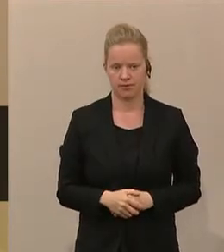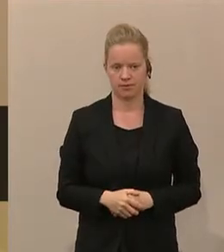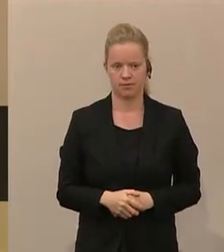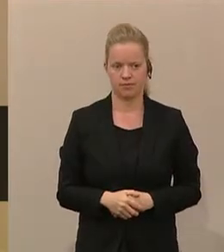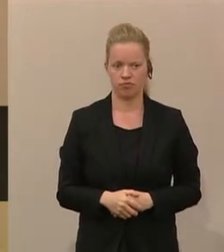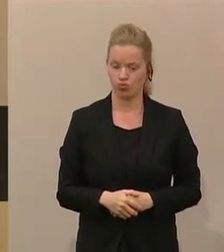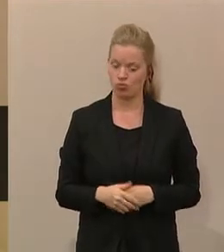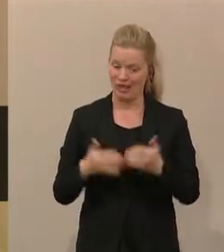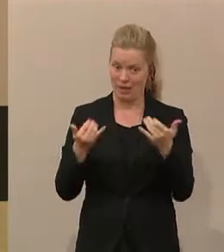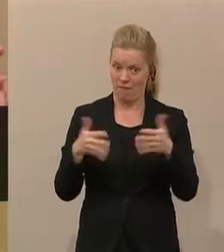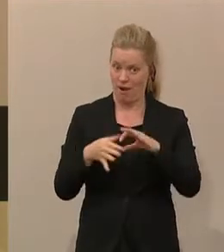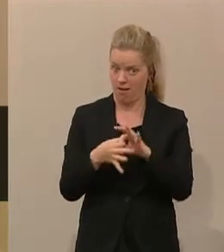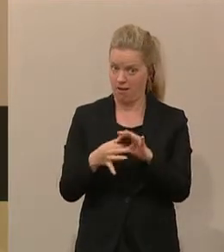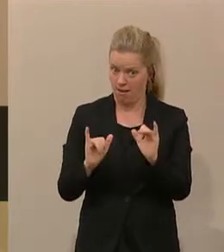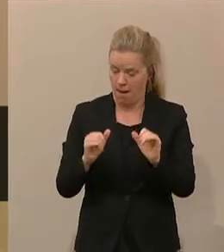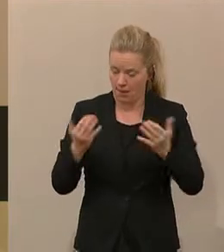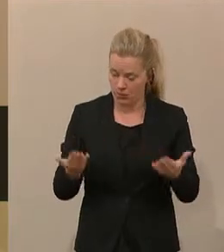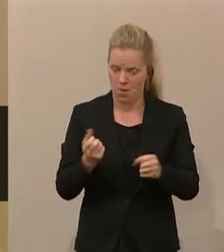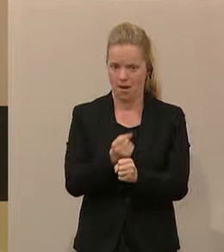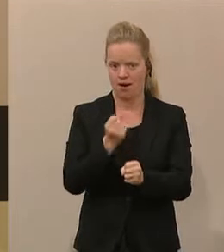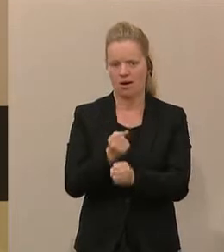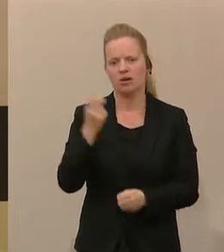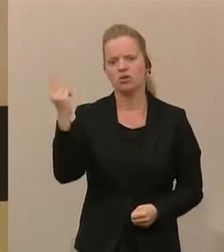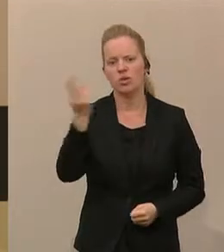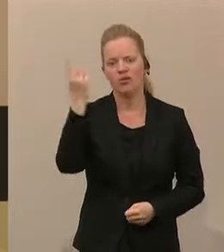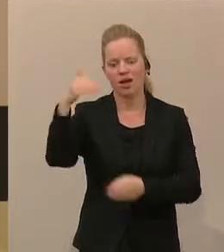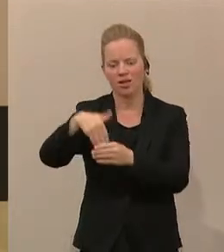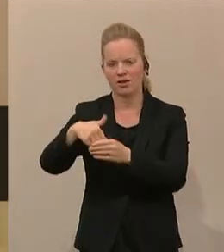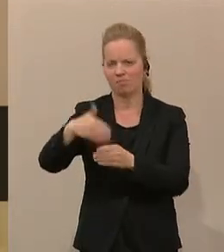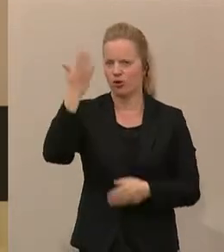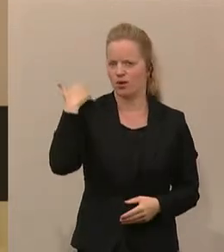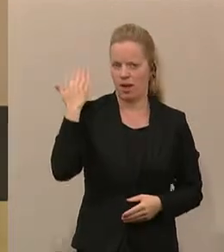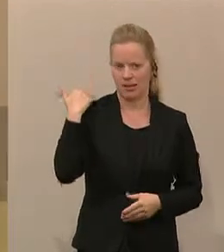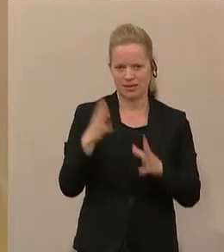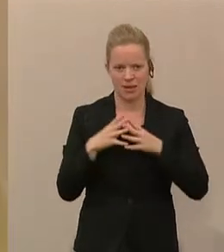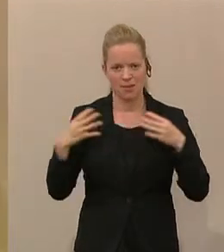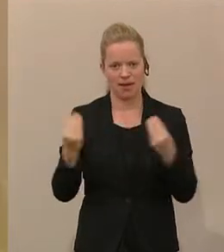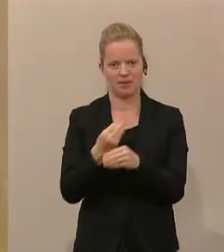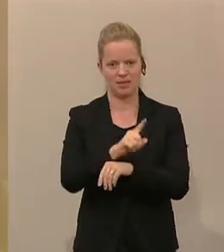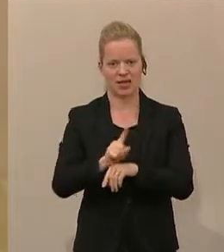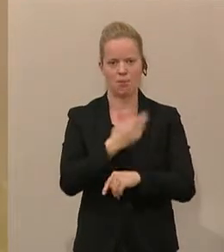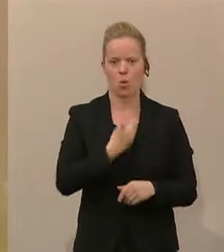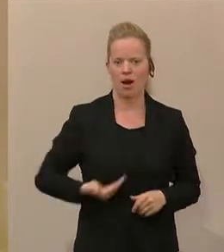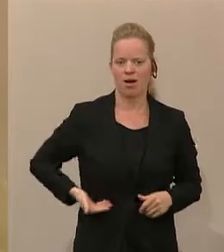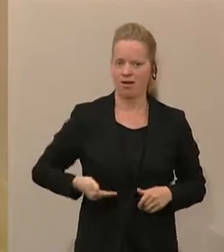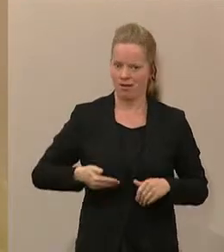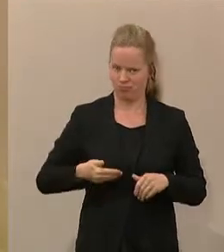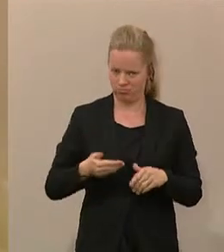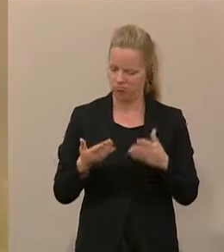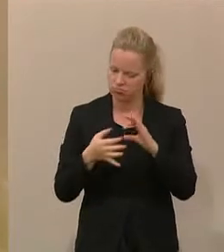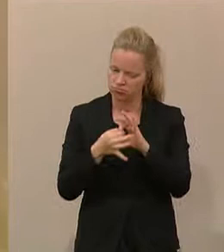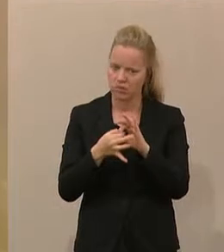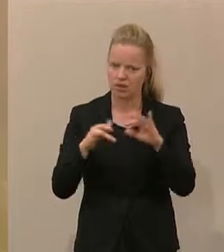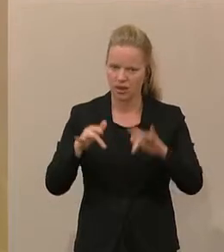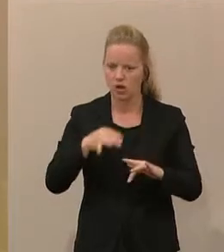sozusagen auch gemacht. In Slowenien gibt es ja seit der gemeinsamen Zeit der Monarchie eine deutschsprachige